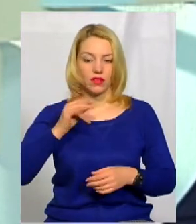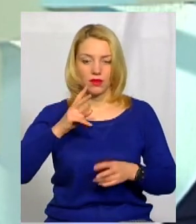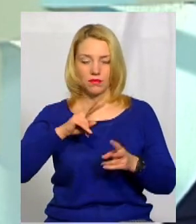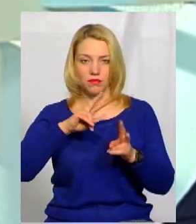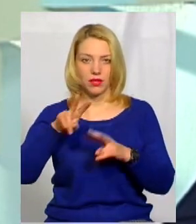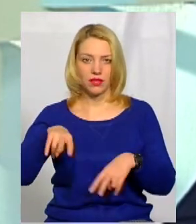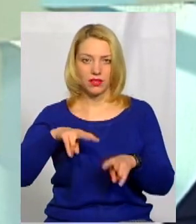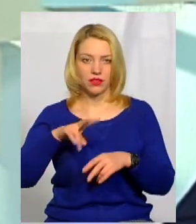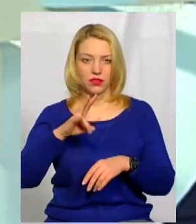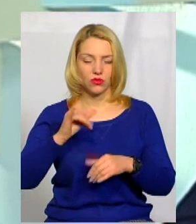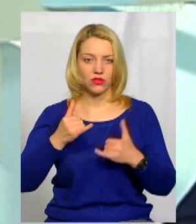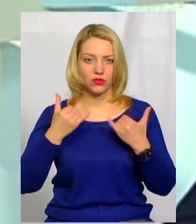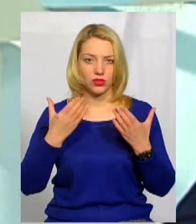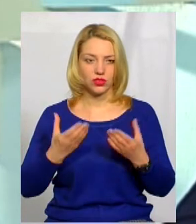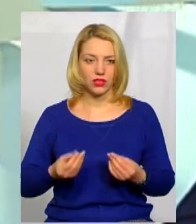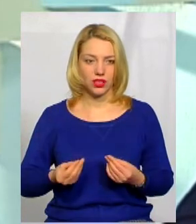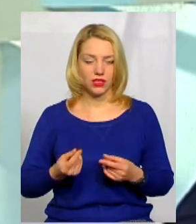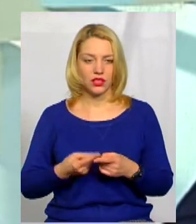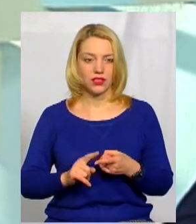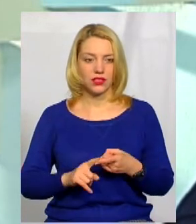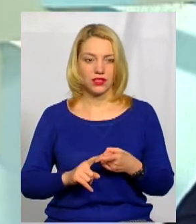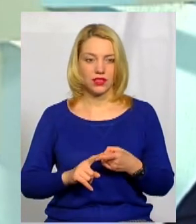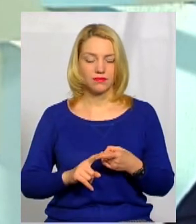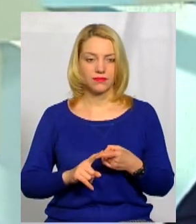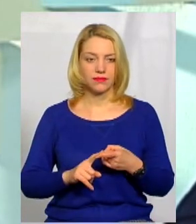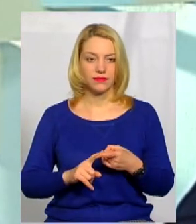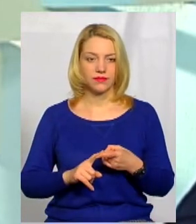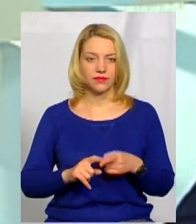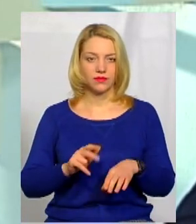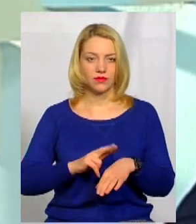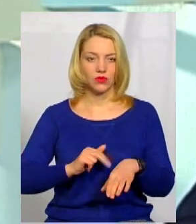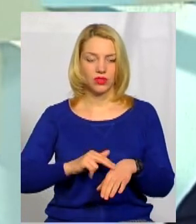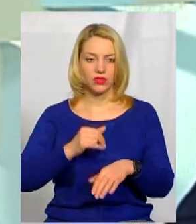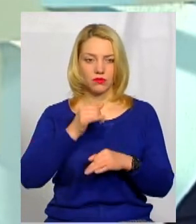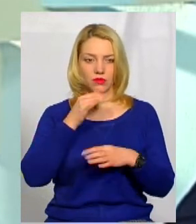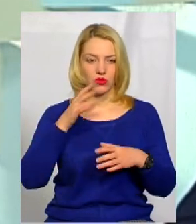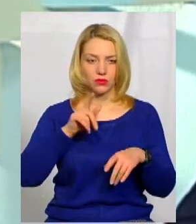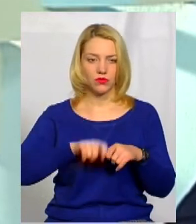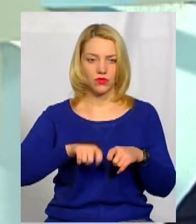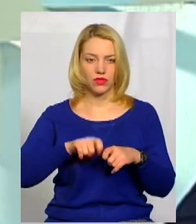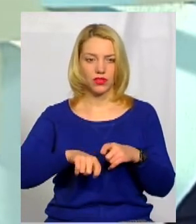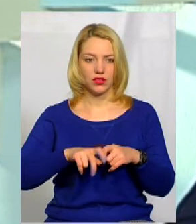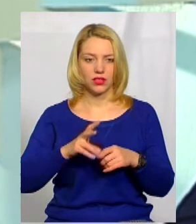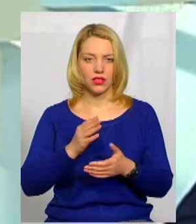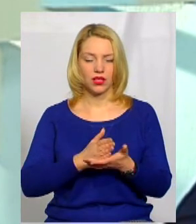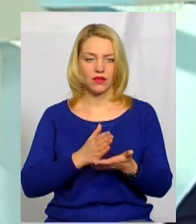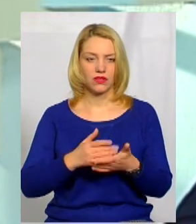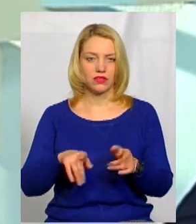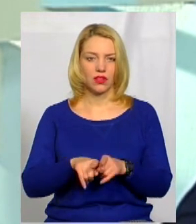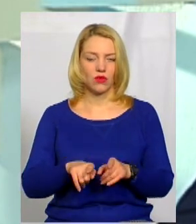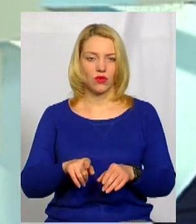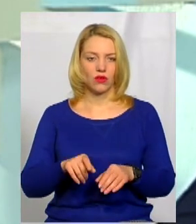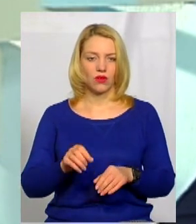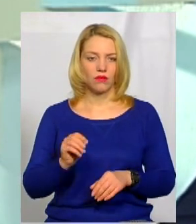переглядати. Ну, на сьогоднішній день це поліція не може ні перевірити, ні наявність такого посвідчення,